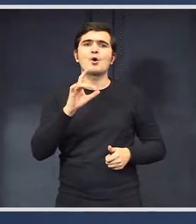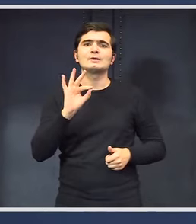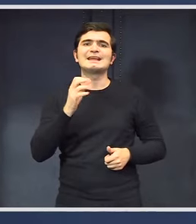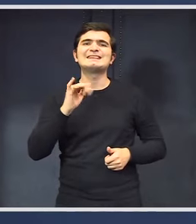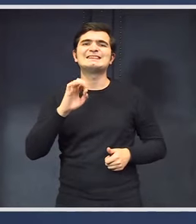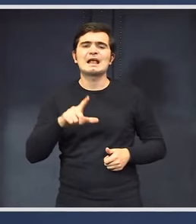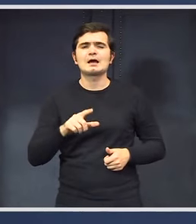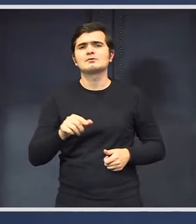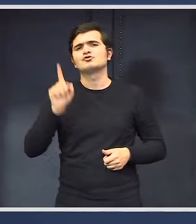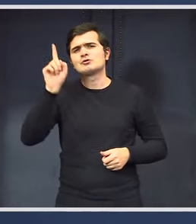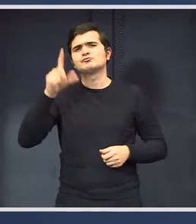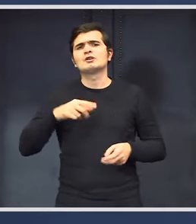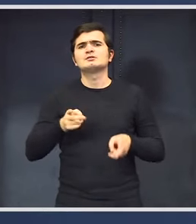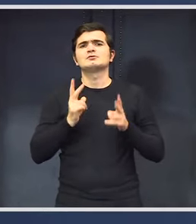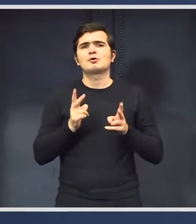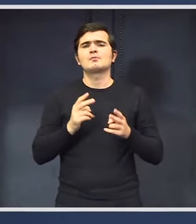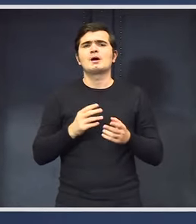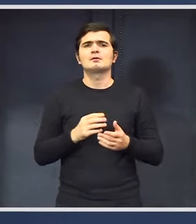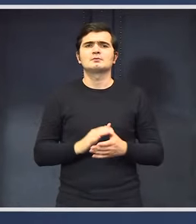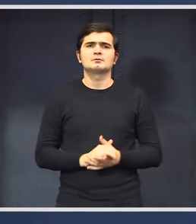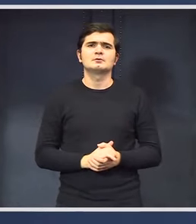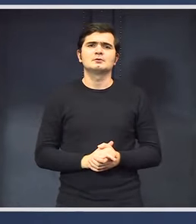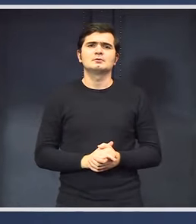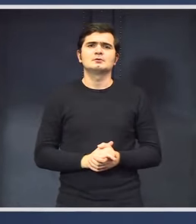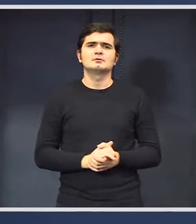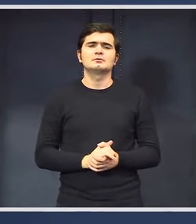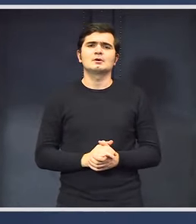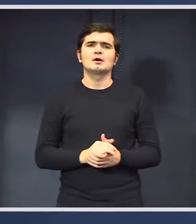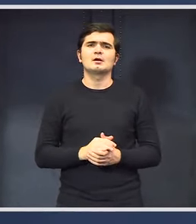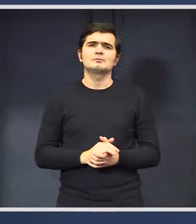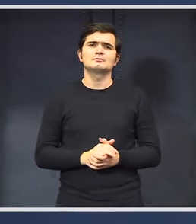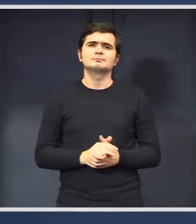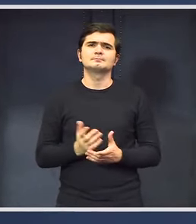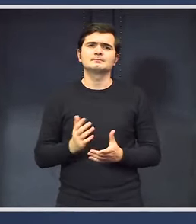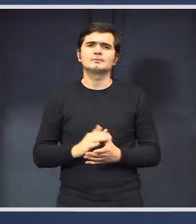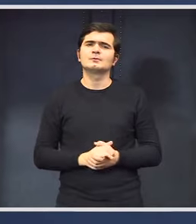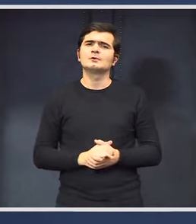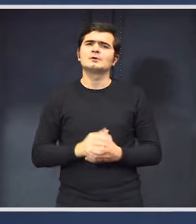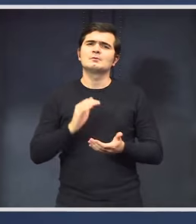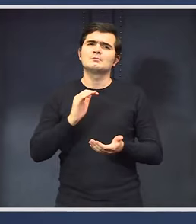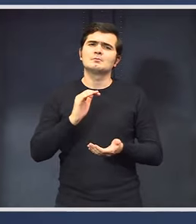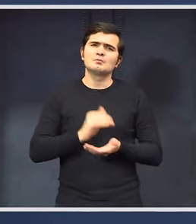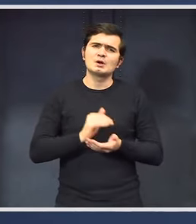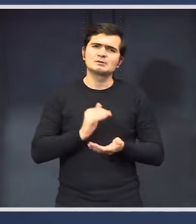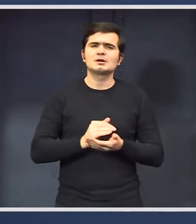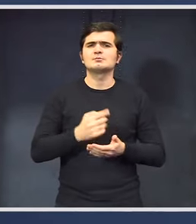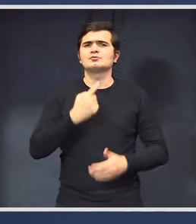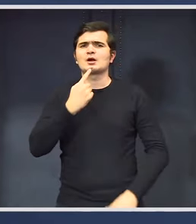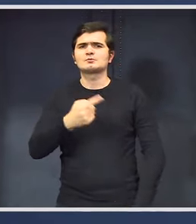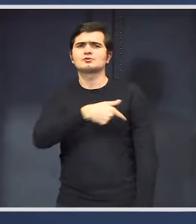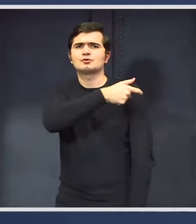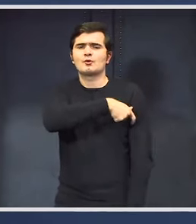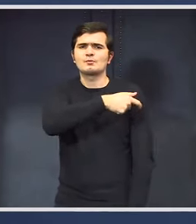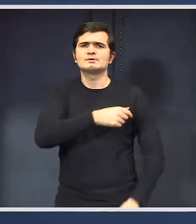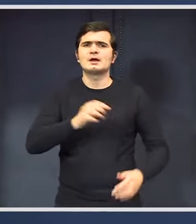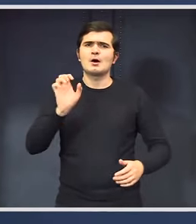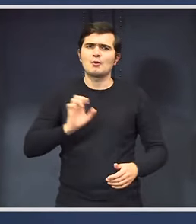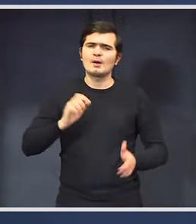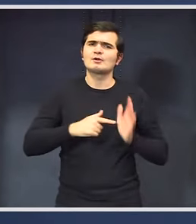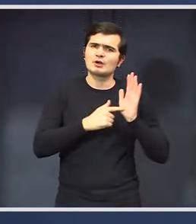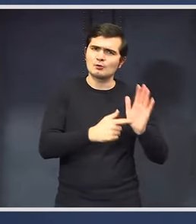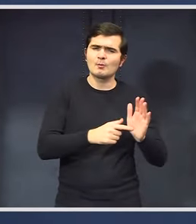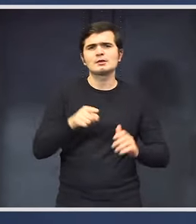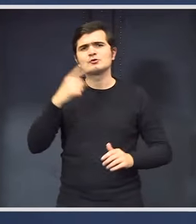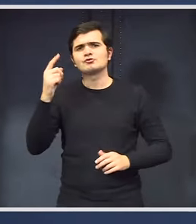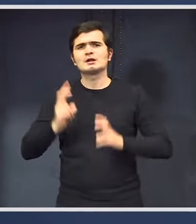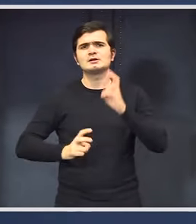potențial și atunci e normal ca politica fiscală să nu mai fie stimulativă. Păstrăm ceea ce a recomandat și Comisia Europeană, ceea ce au recomandat